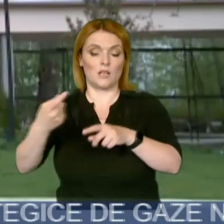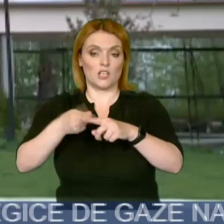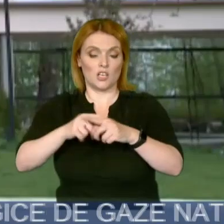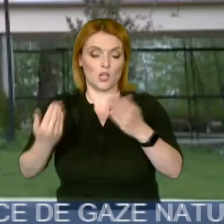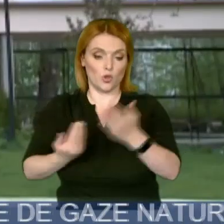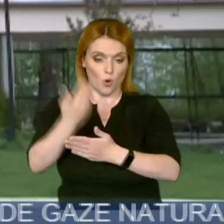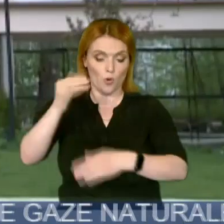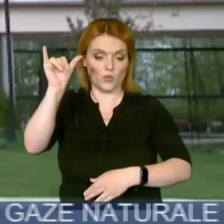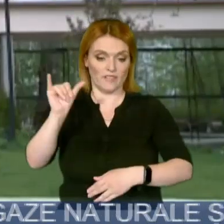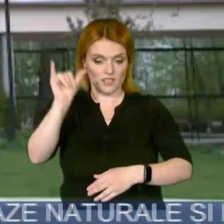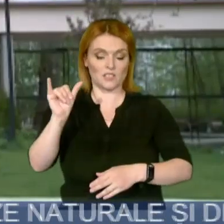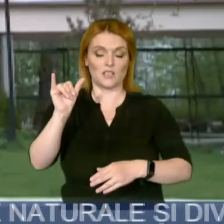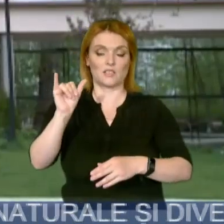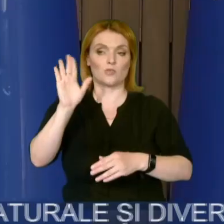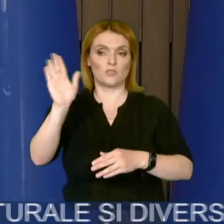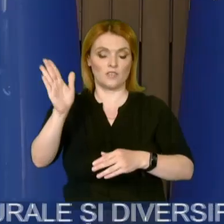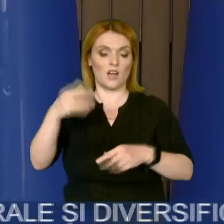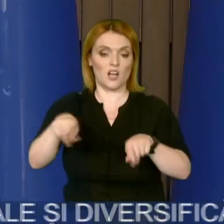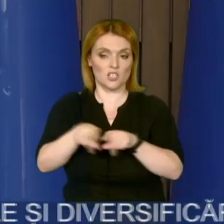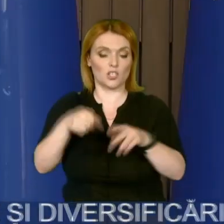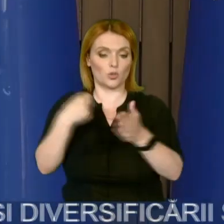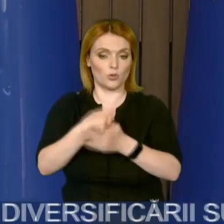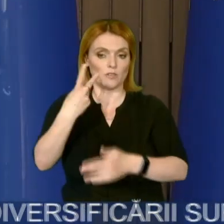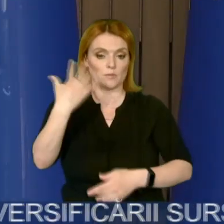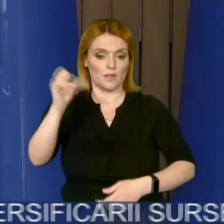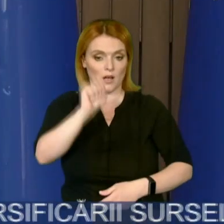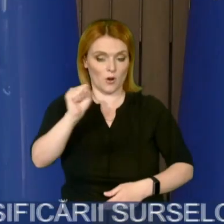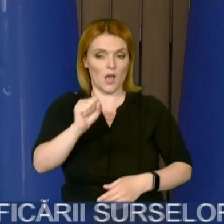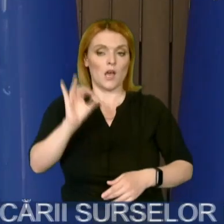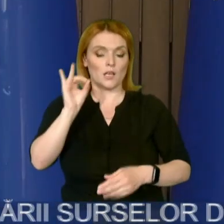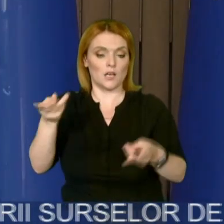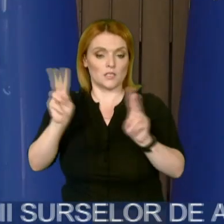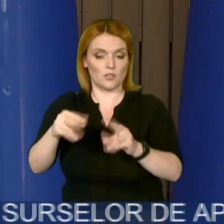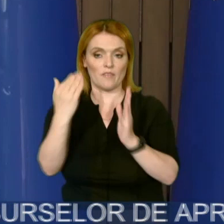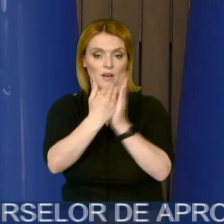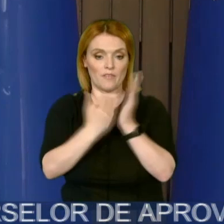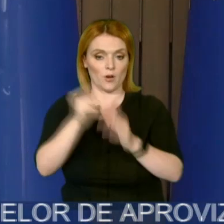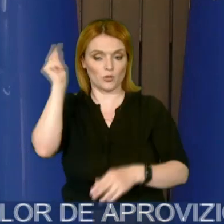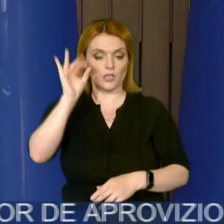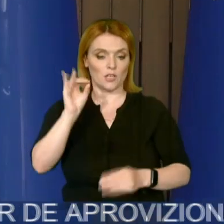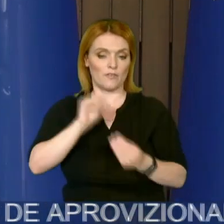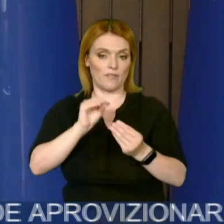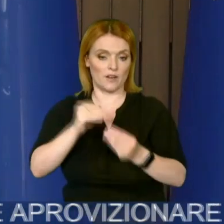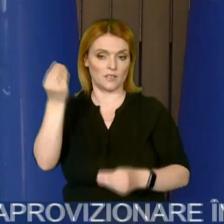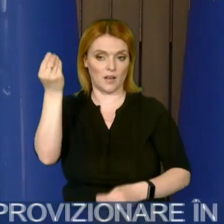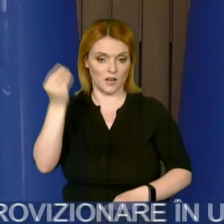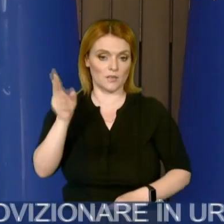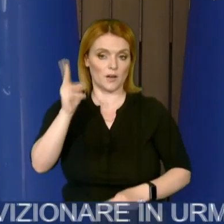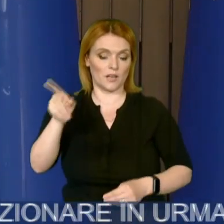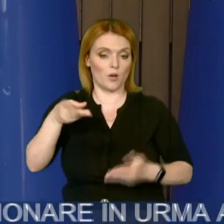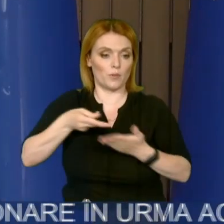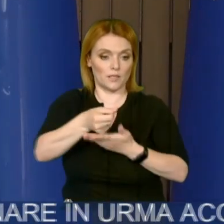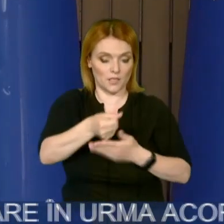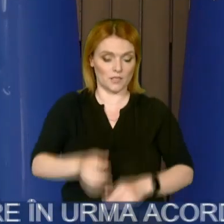transferați în instituții de învățământ care fuzionează la aceleași programe de studii, cu aceleași taxe. Ministrul Educației și